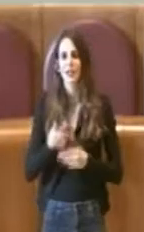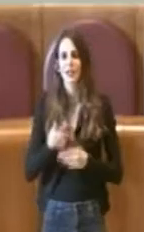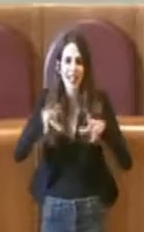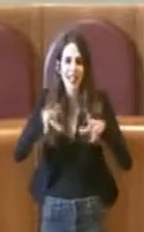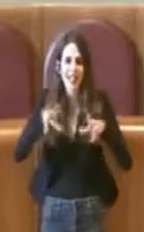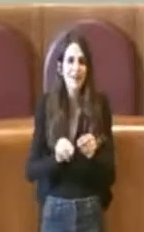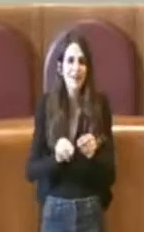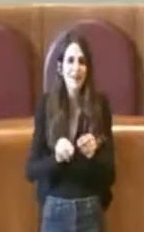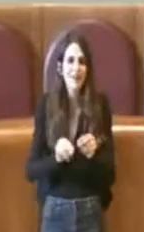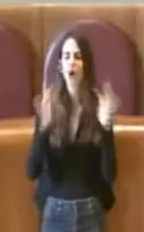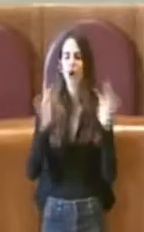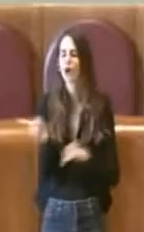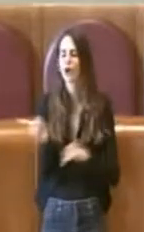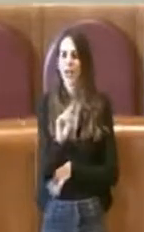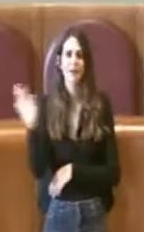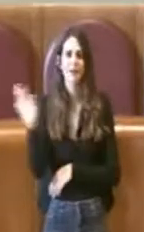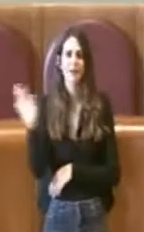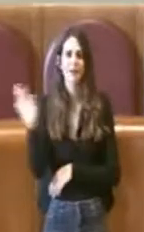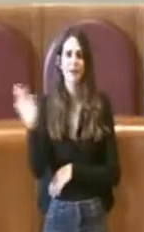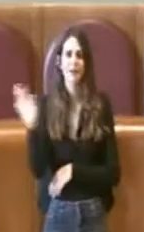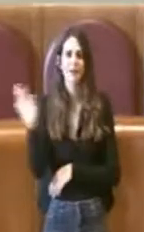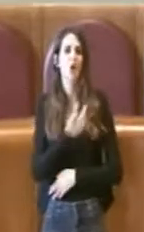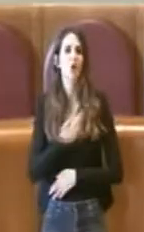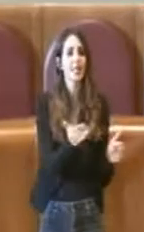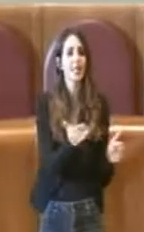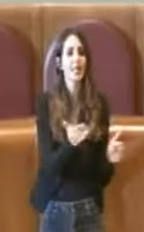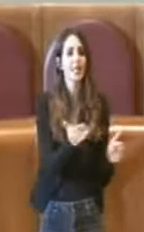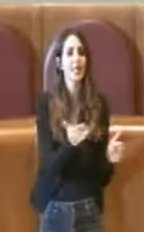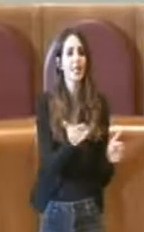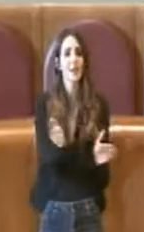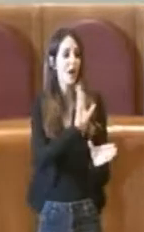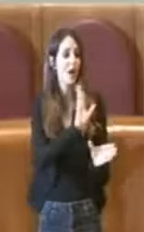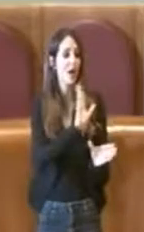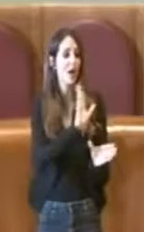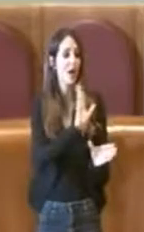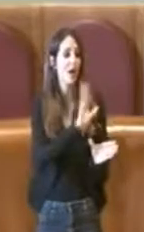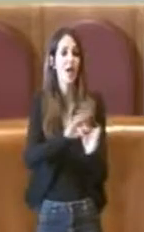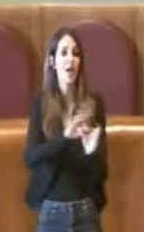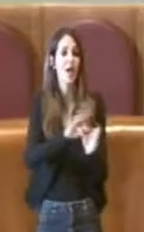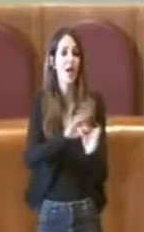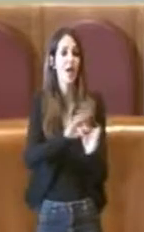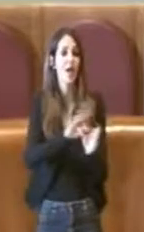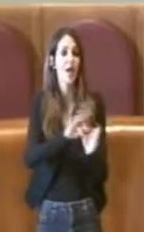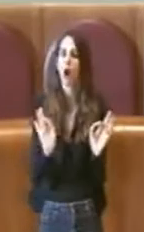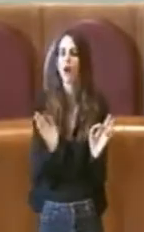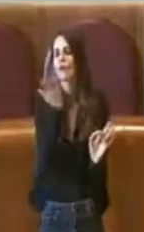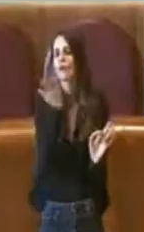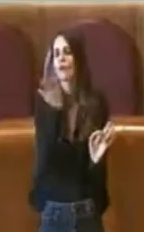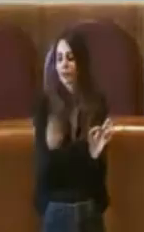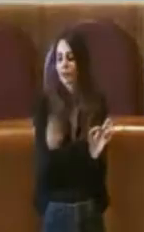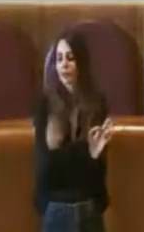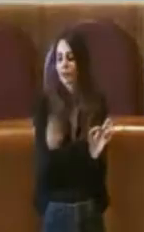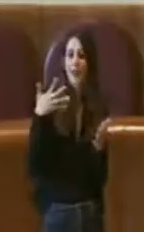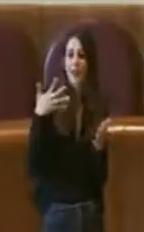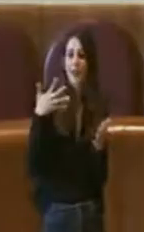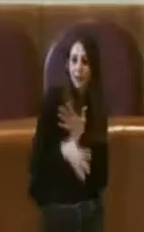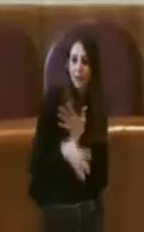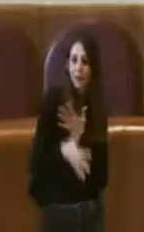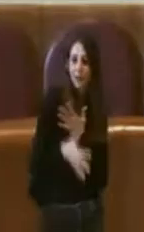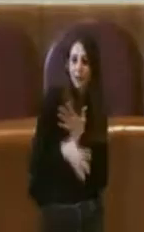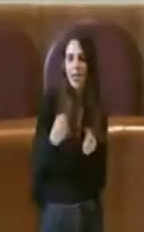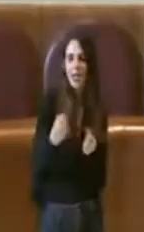per consiglieri che non fanno parte di alcune commissioni poi entrare nel merito e chiedere approfondimenti. Quindi,